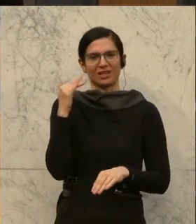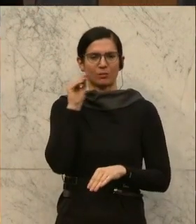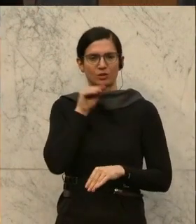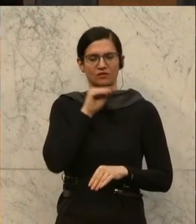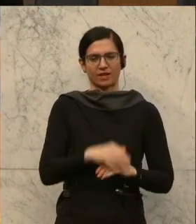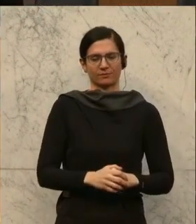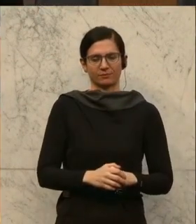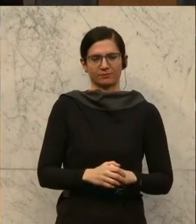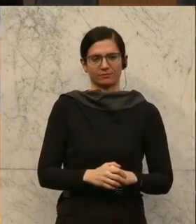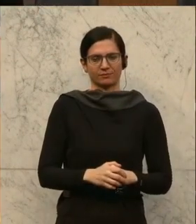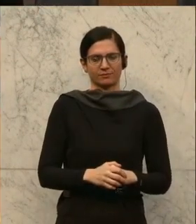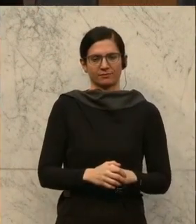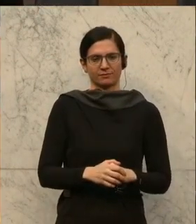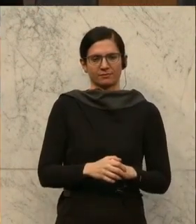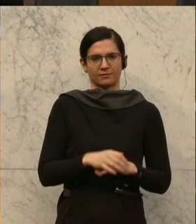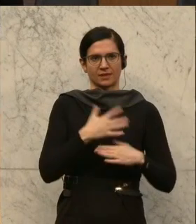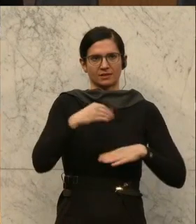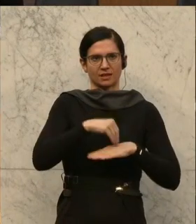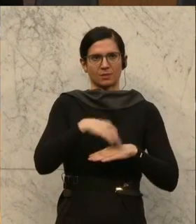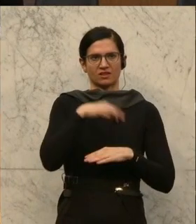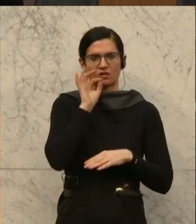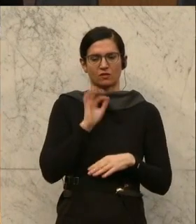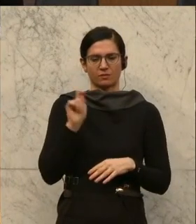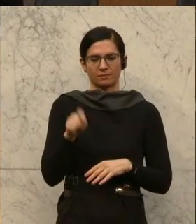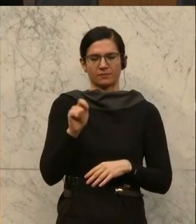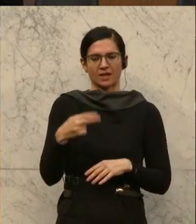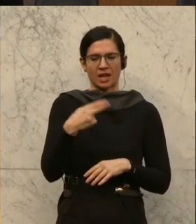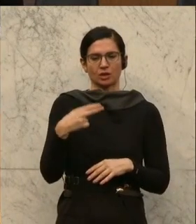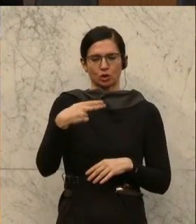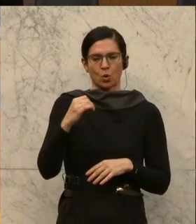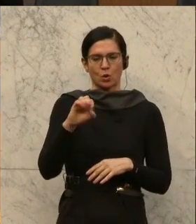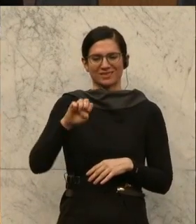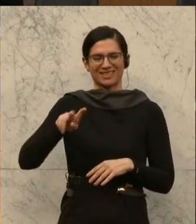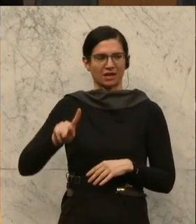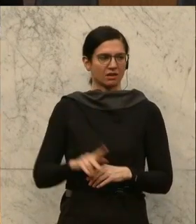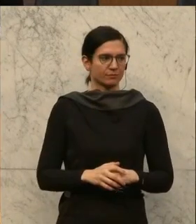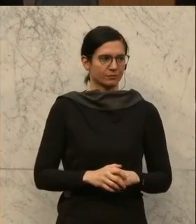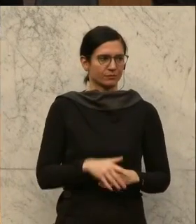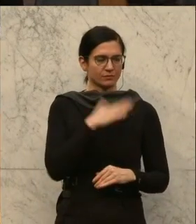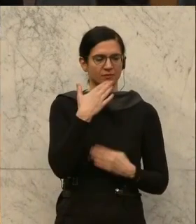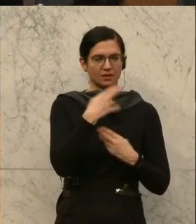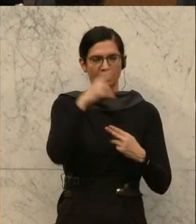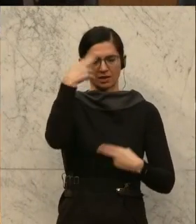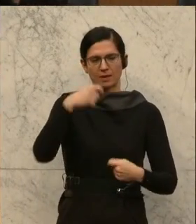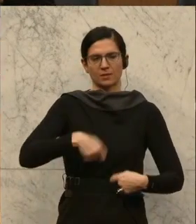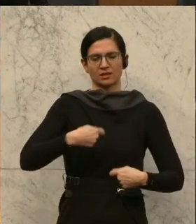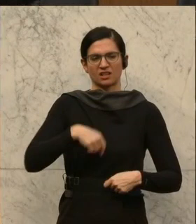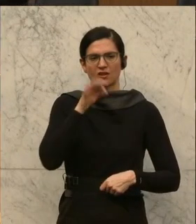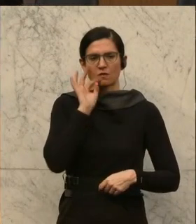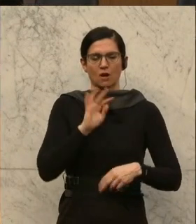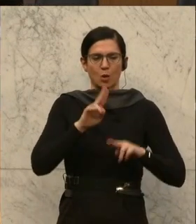Maria Großbauer, die ÖVP-Kultursprecherin, spricht sich hier für die Erhaltung des RSO aus. Dem ORF